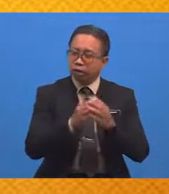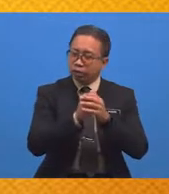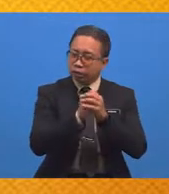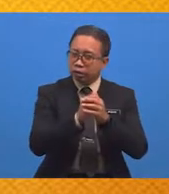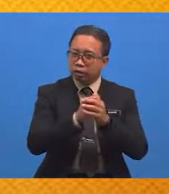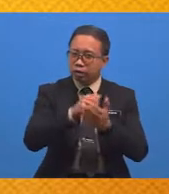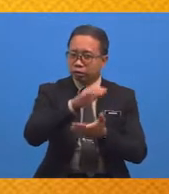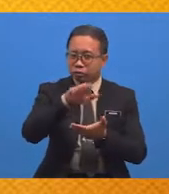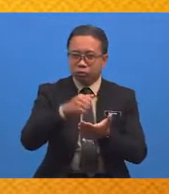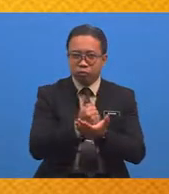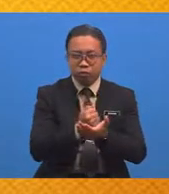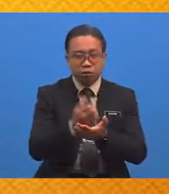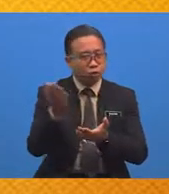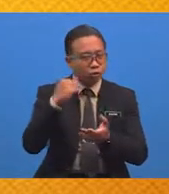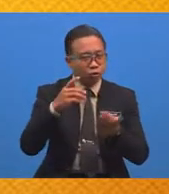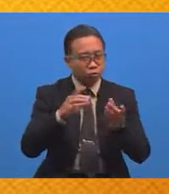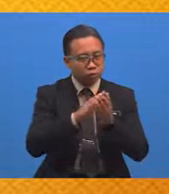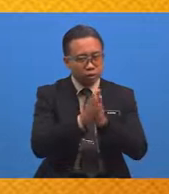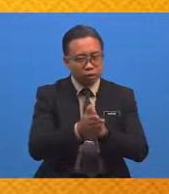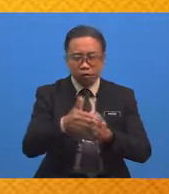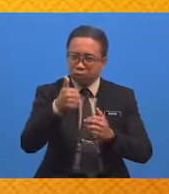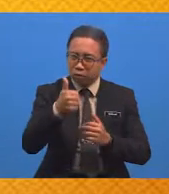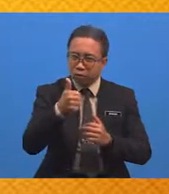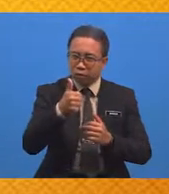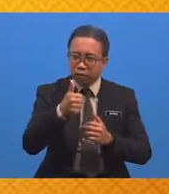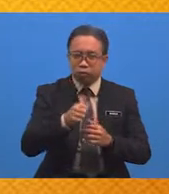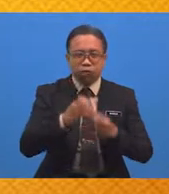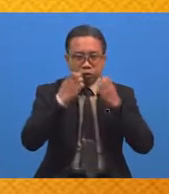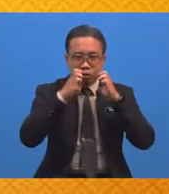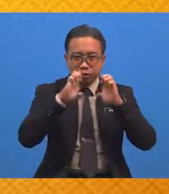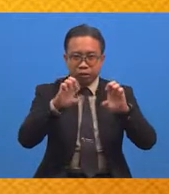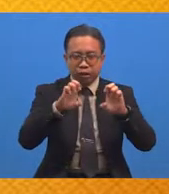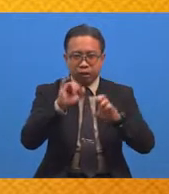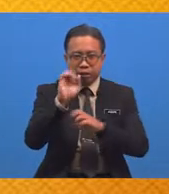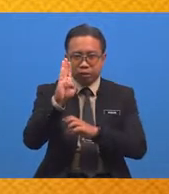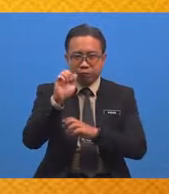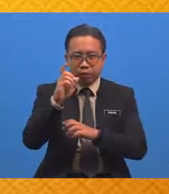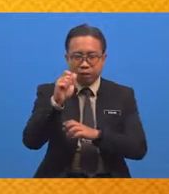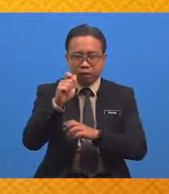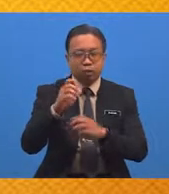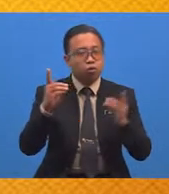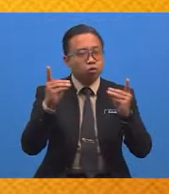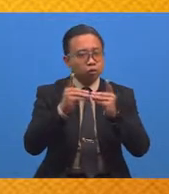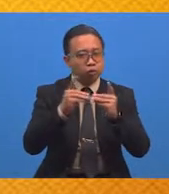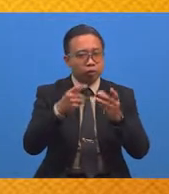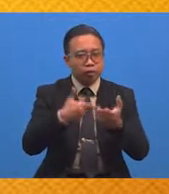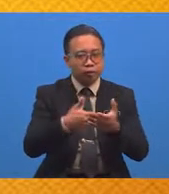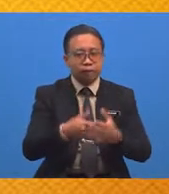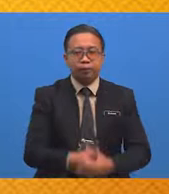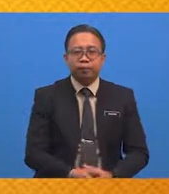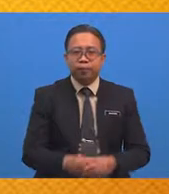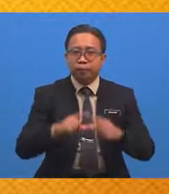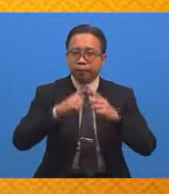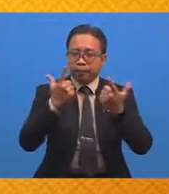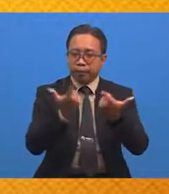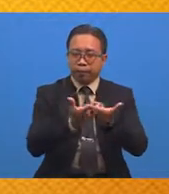Buat Anda Jom Menjadi Hebat Hebat Akhlak Cemerlang Ibadah Sehingga Berjumpa Lagi Pada